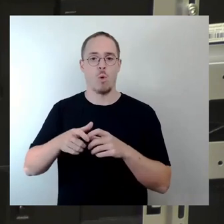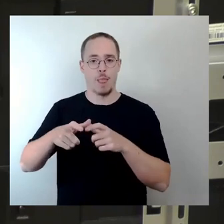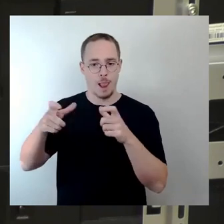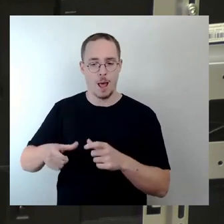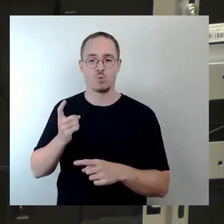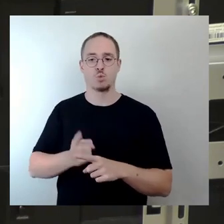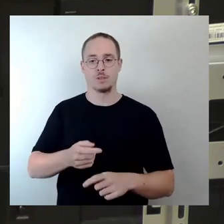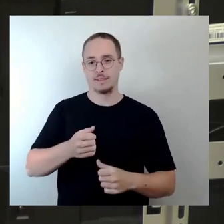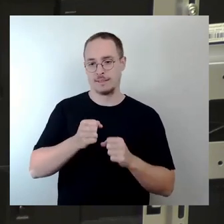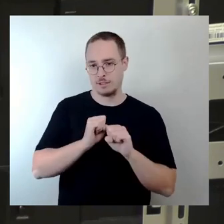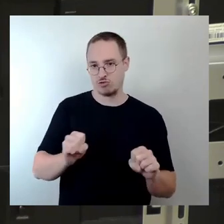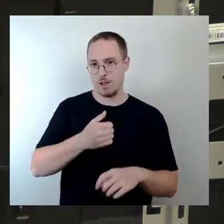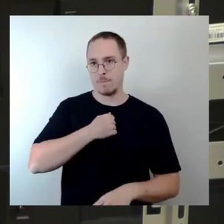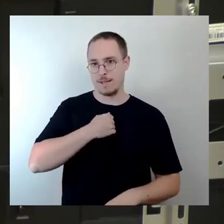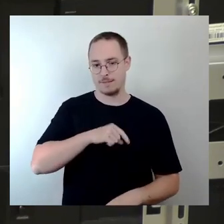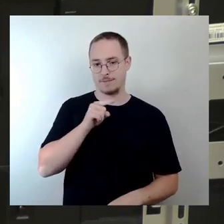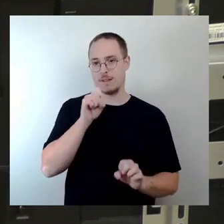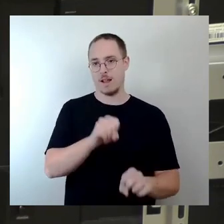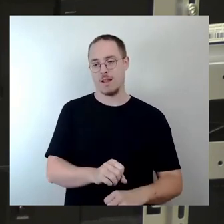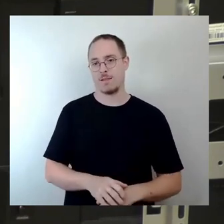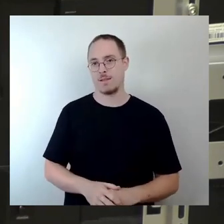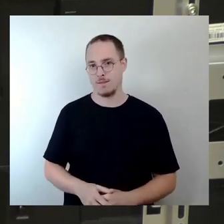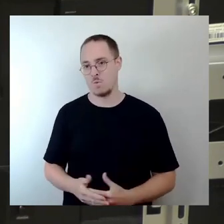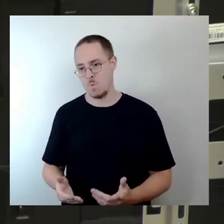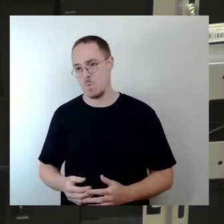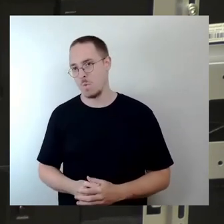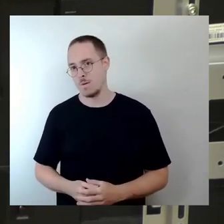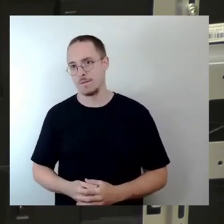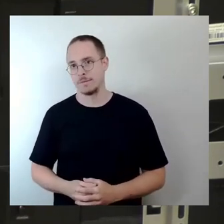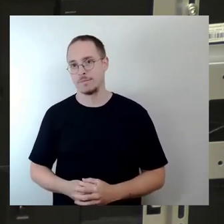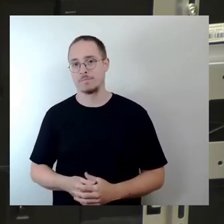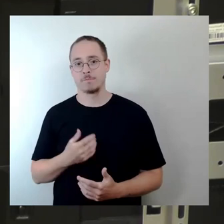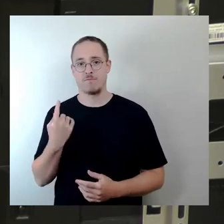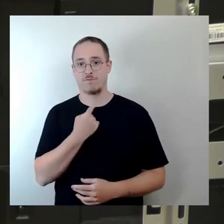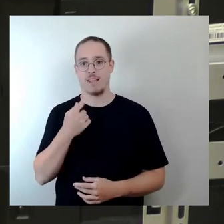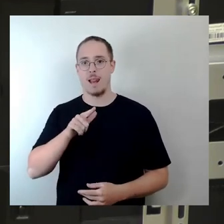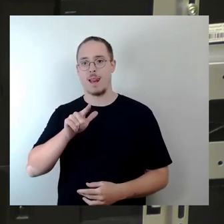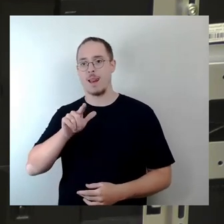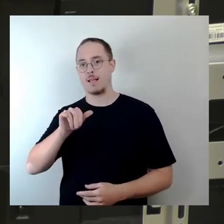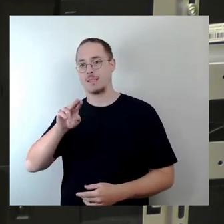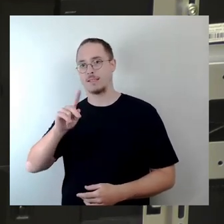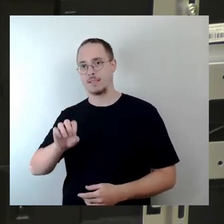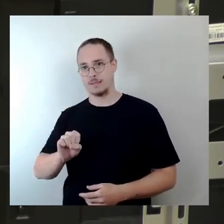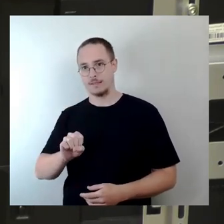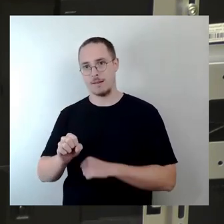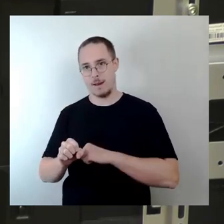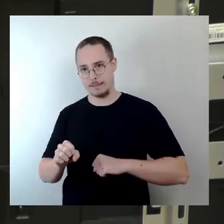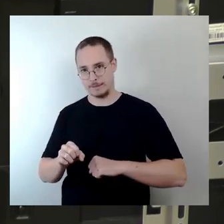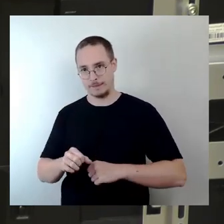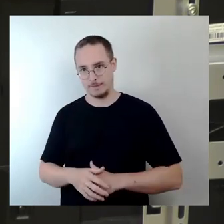Kiessee-Läuben auf den Weg. Wir als Die Linke wollen deshalb dem Kompromissvorschlag im Büffel